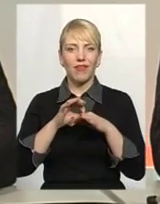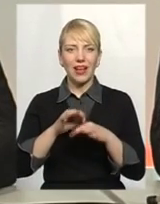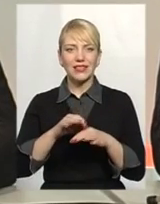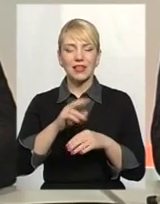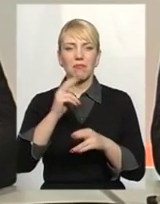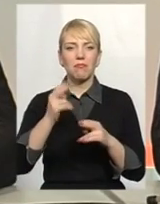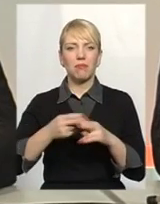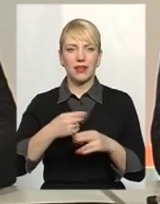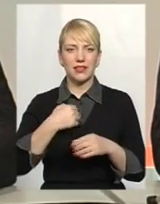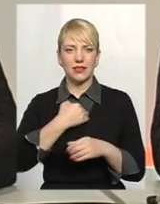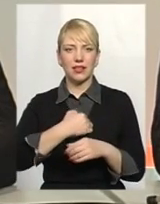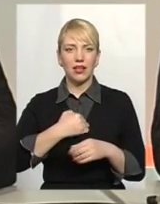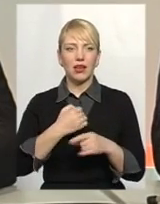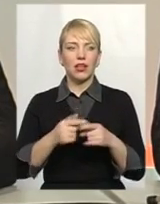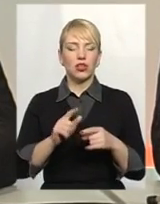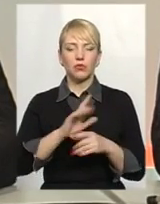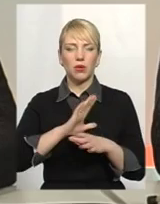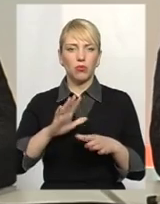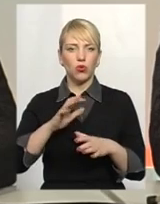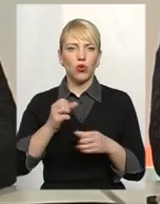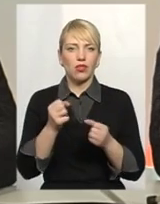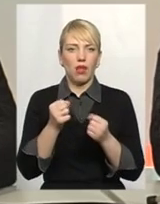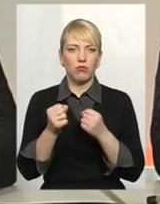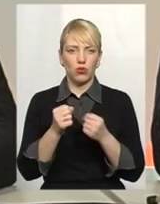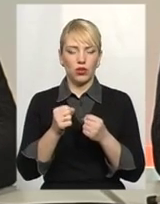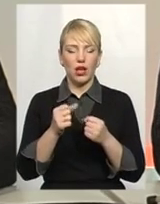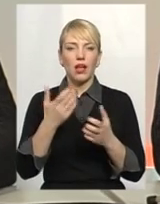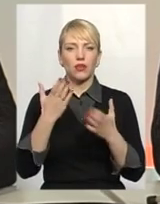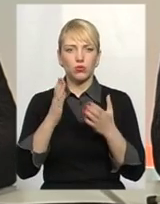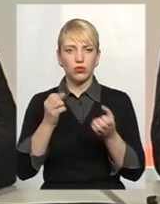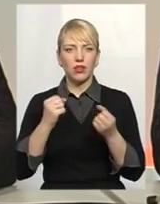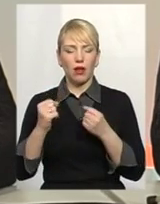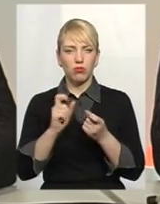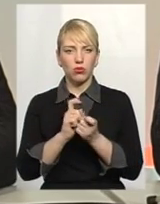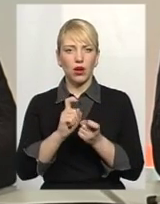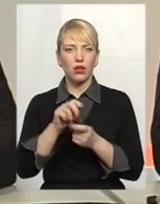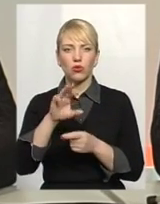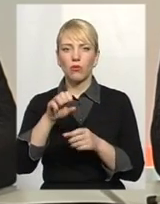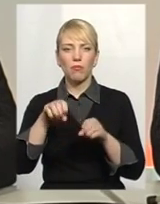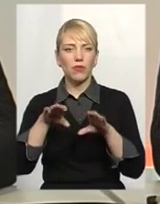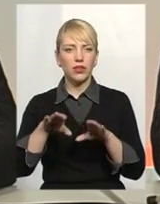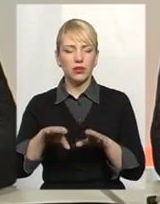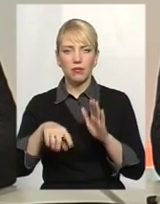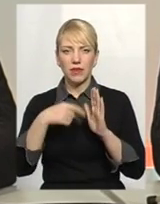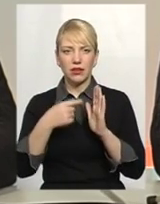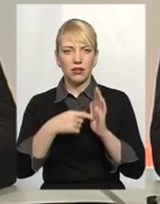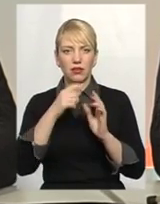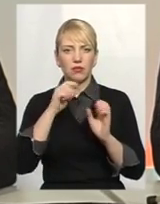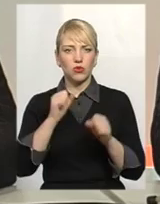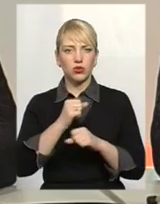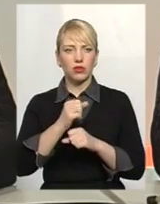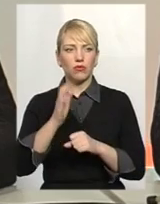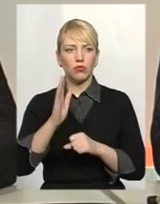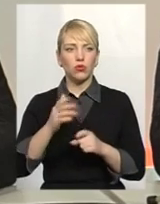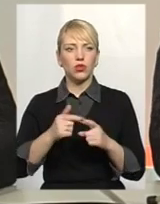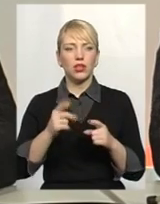спричинить велику напругу і питання не вирішиться. Але ми розуміємо, що це є програма і стоїть задача перед нами державою, щоб